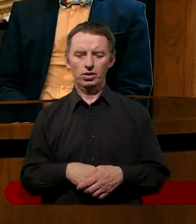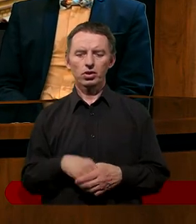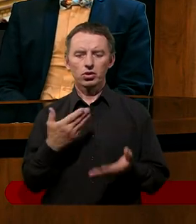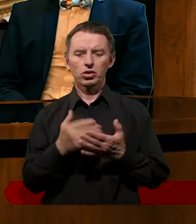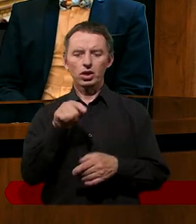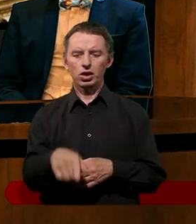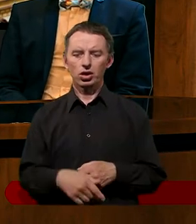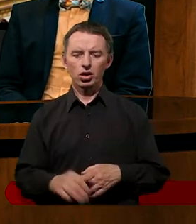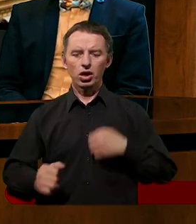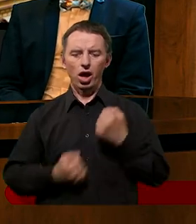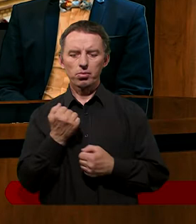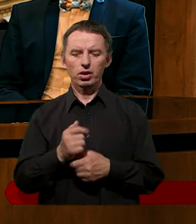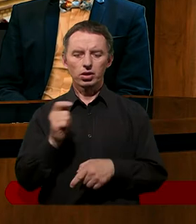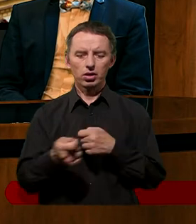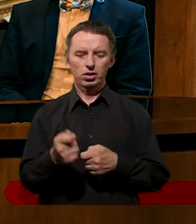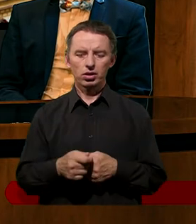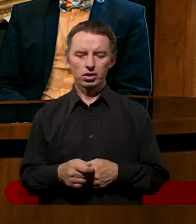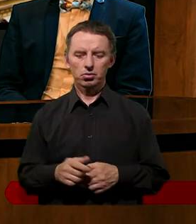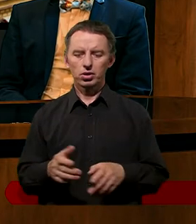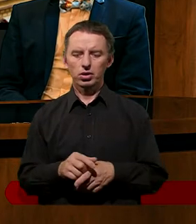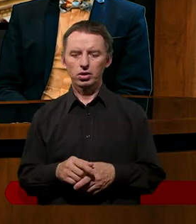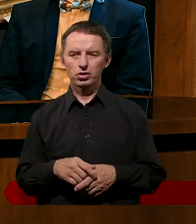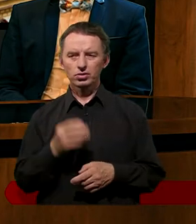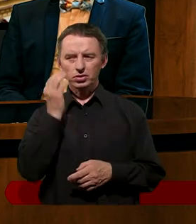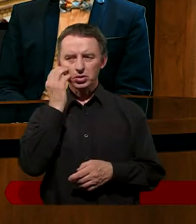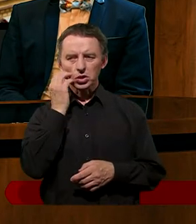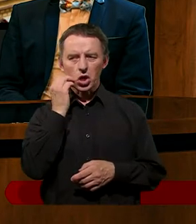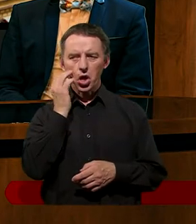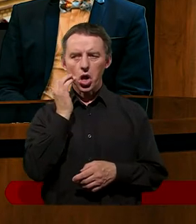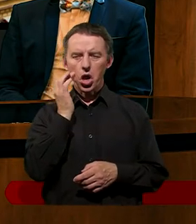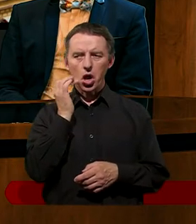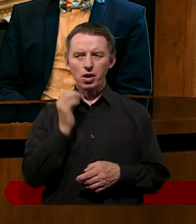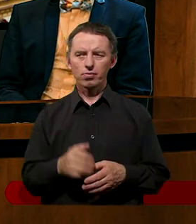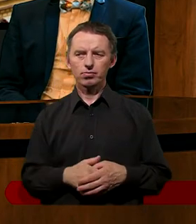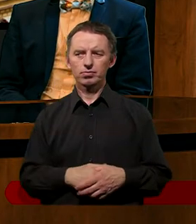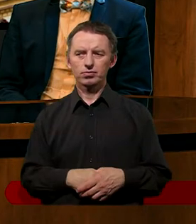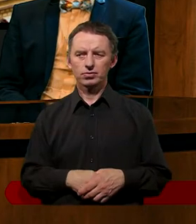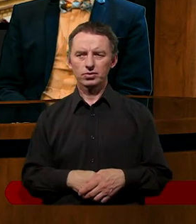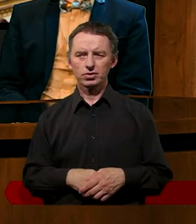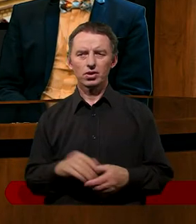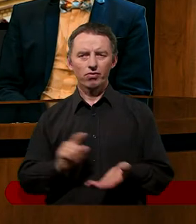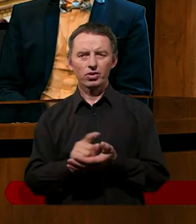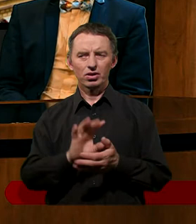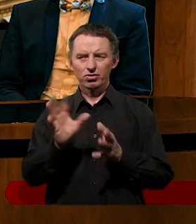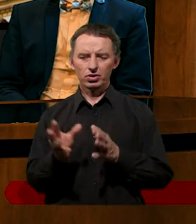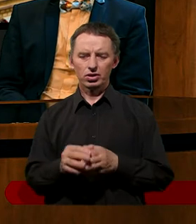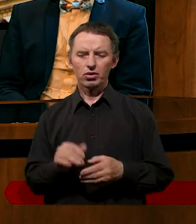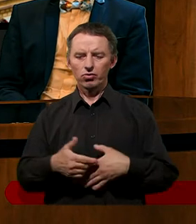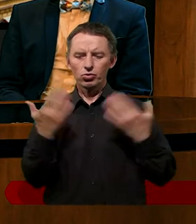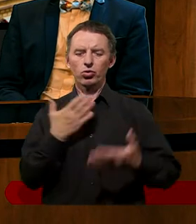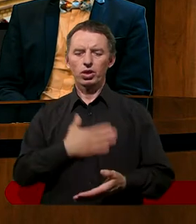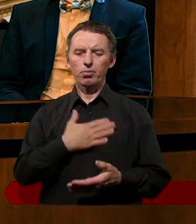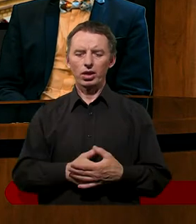to tylko, żeby go na czymś przyłapać. I to szczególnie chodzili za nim w tej intencji w dniu